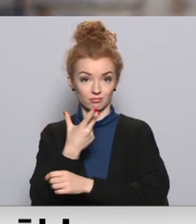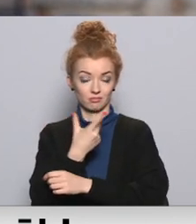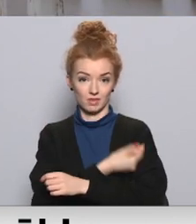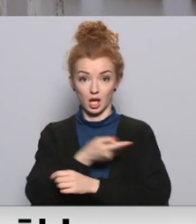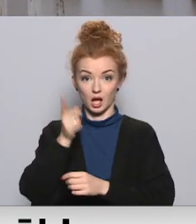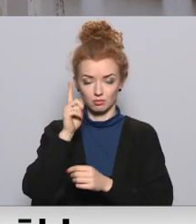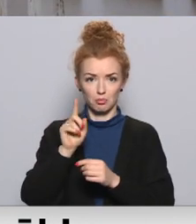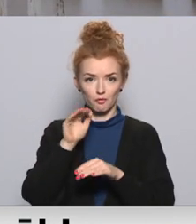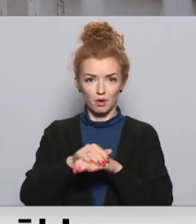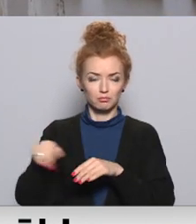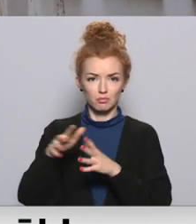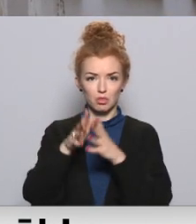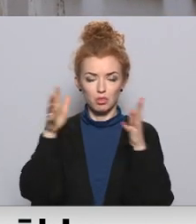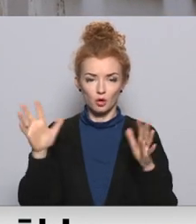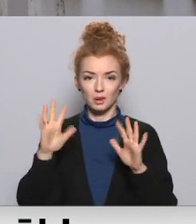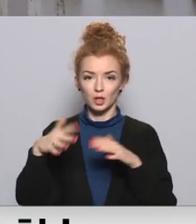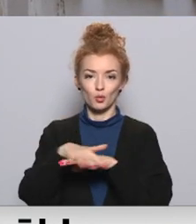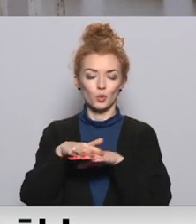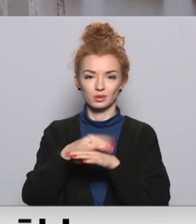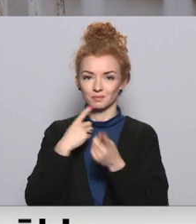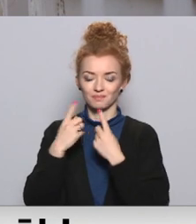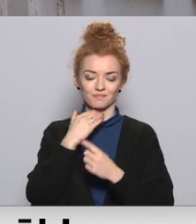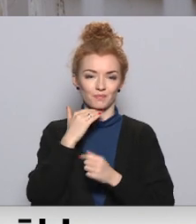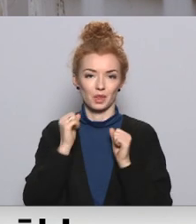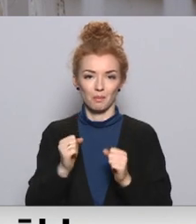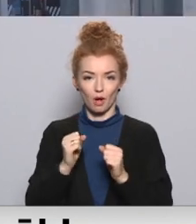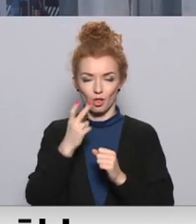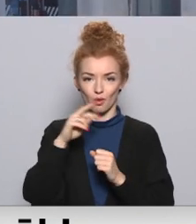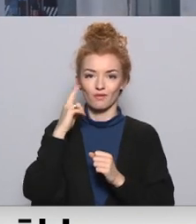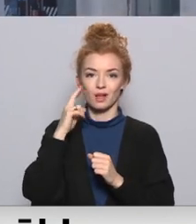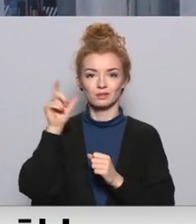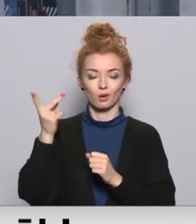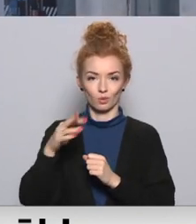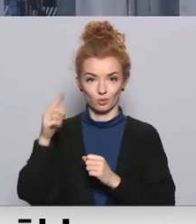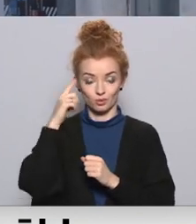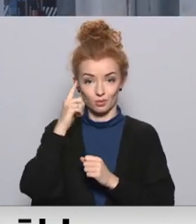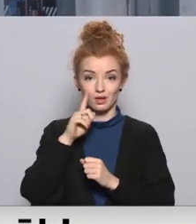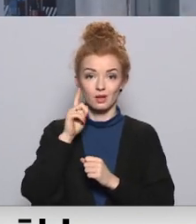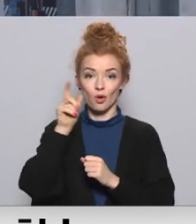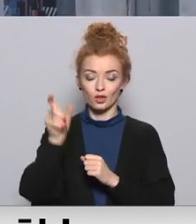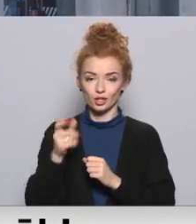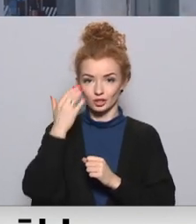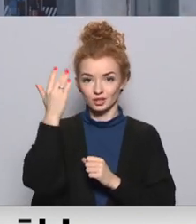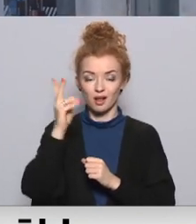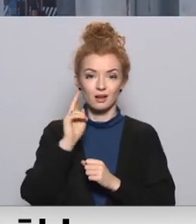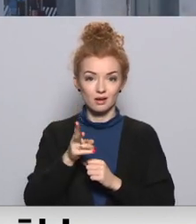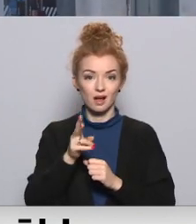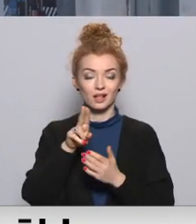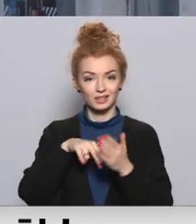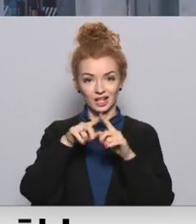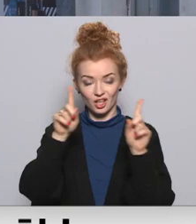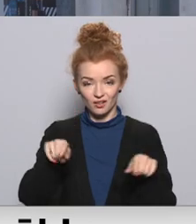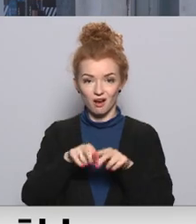ir gana daudz. Taču publiskajai sarunai nepiekrīt jau baidās no pieaugušo nosaudīmu. Jaunieši cer, ka vakcinācijas certifikāts viņiem